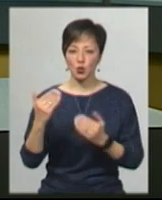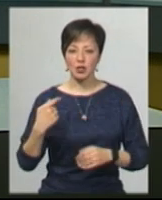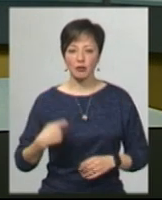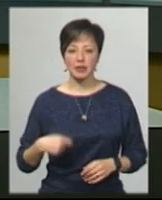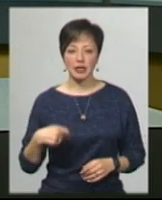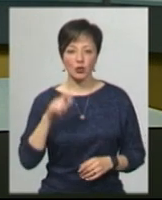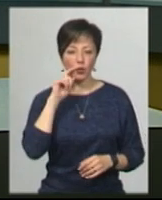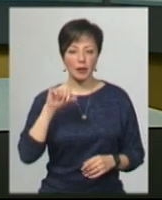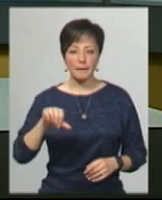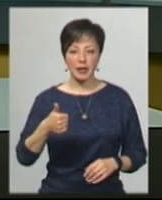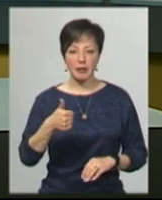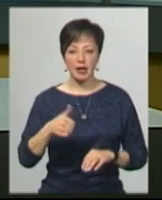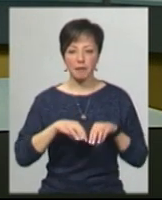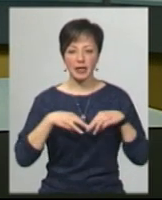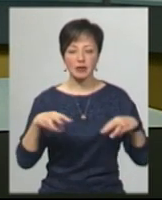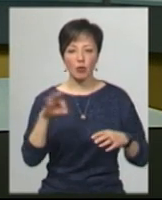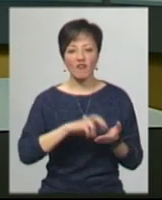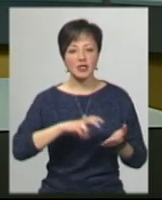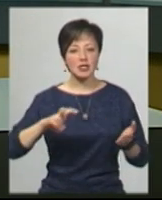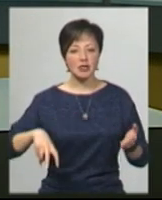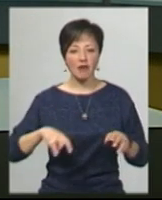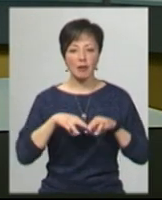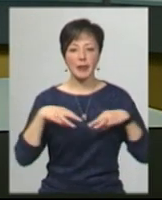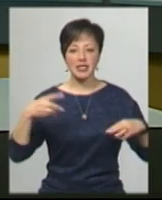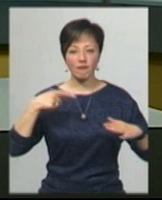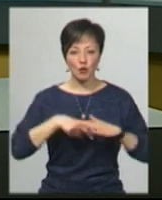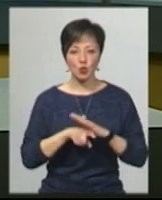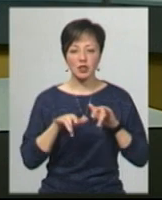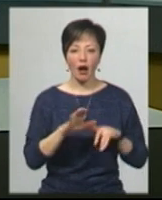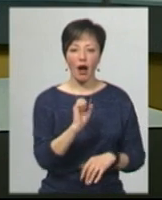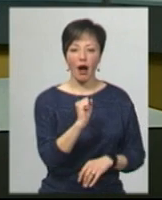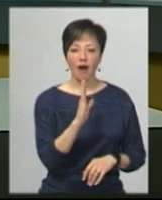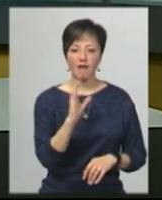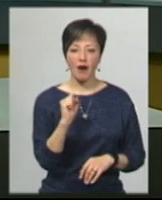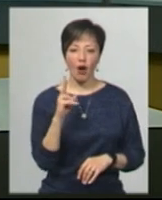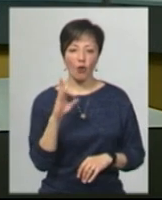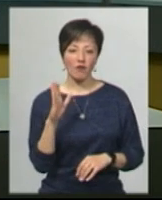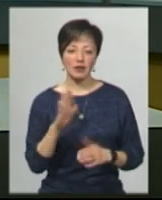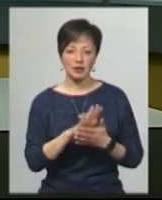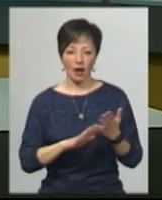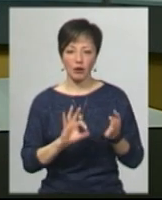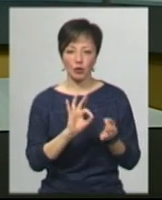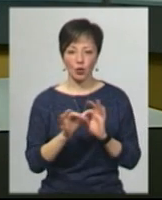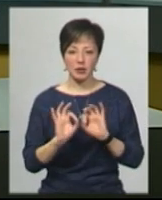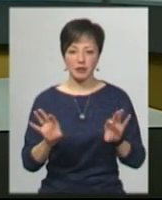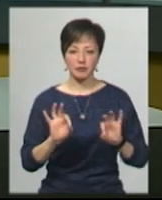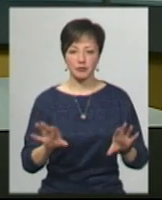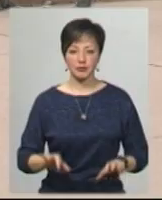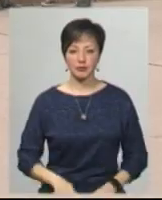України та прем'єр-міністра щодо відставки міністра внутрішніх справ Арсена Авакова. Подробиці далі у сюжеті.